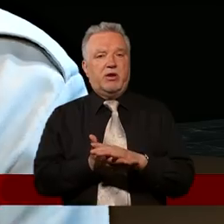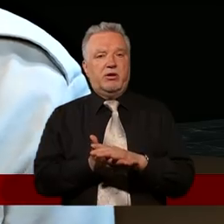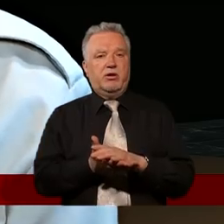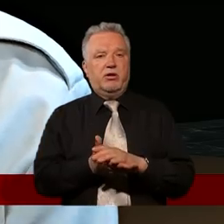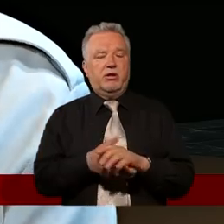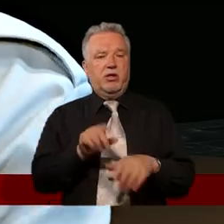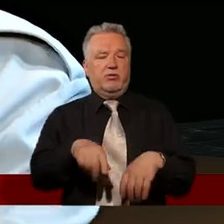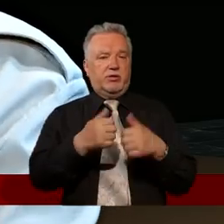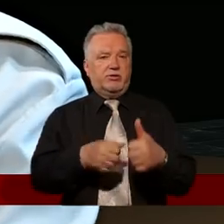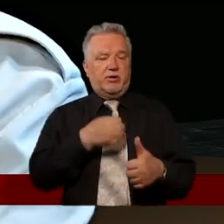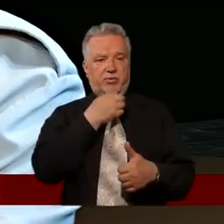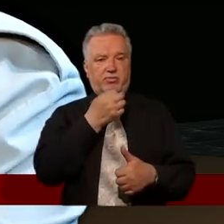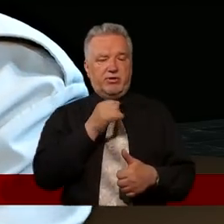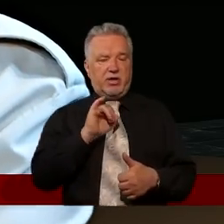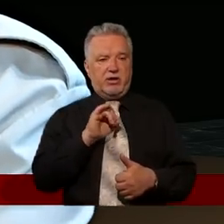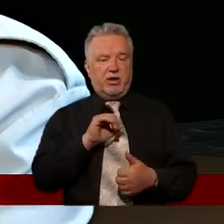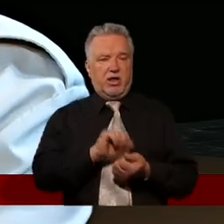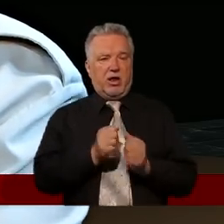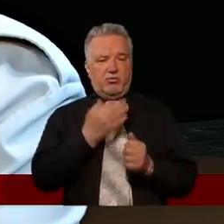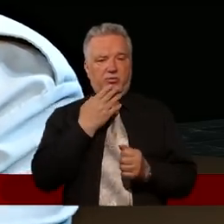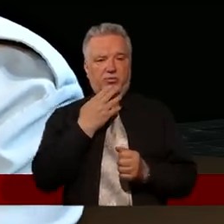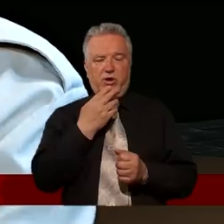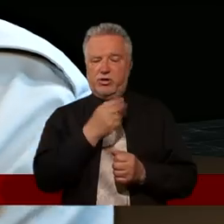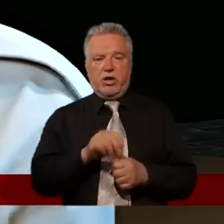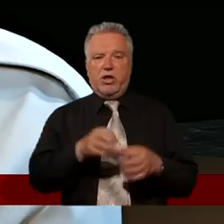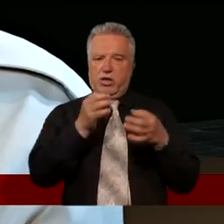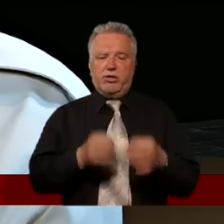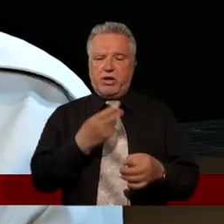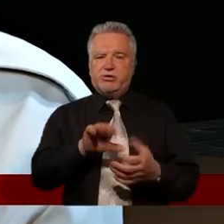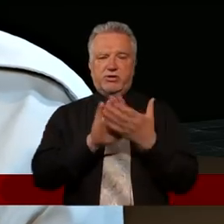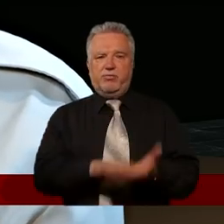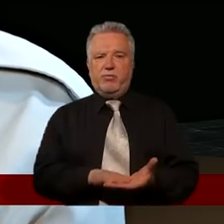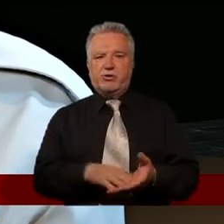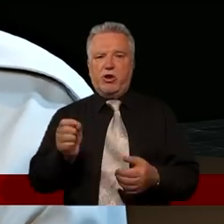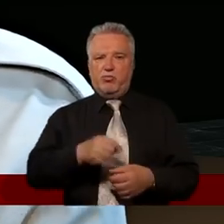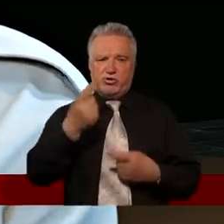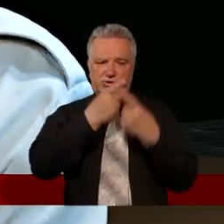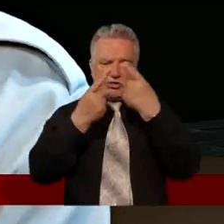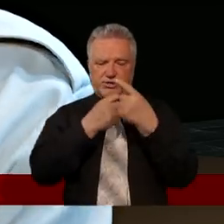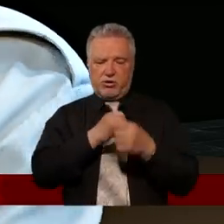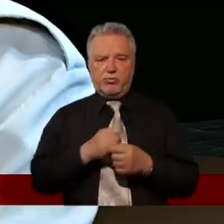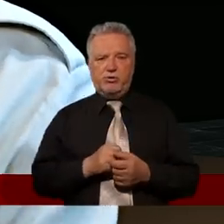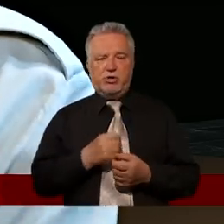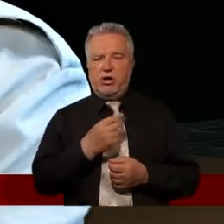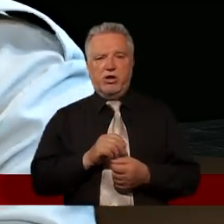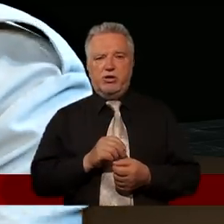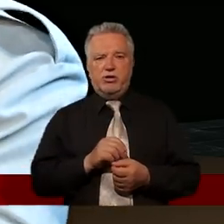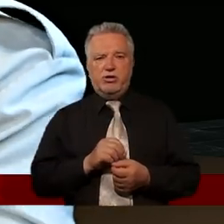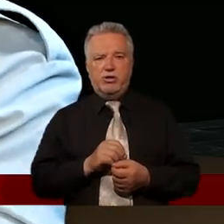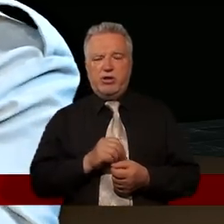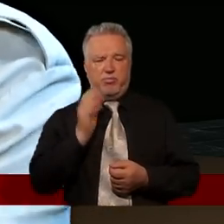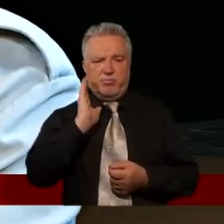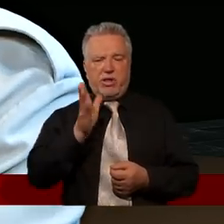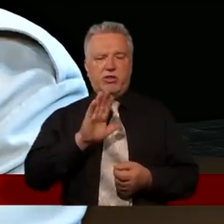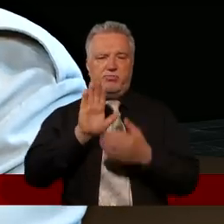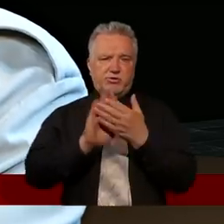postawiłbym pytanie, nieraz bym powiedział, nie, teraz ci nie przebaczę. Musisz się zastanowić nad swoim postępowaniem, bo to nie może być tak, że będę ci przebaczał, przebaczał,